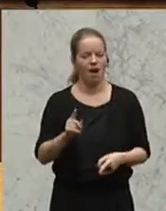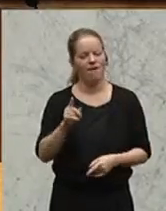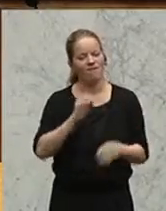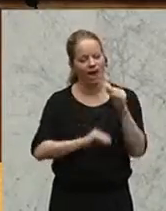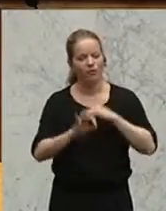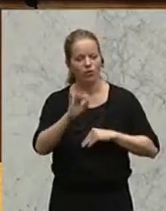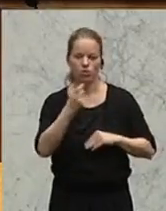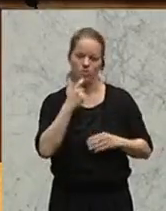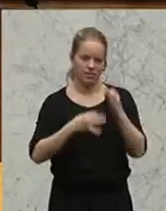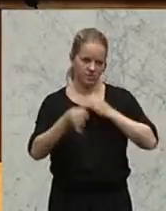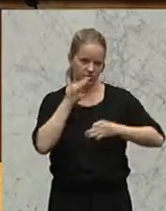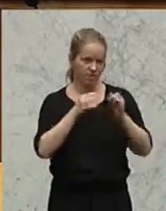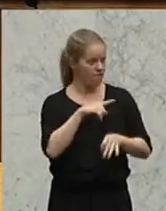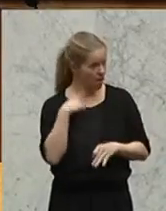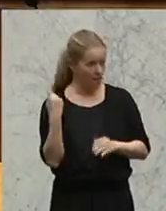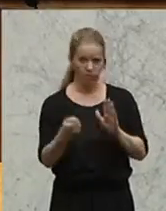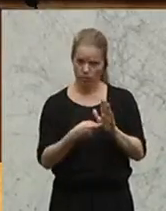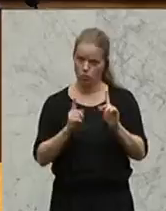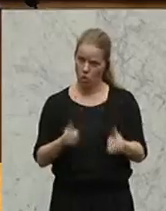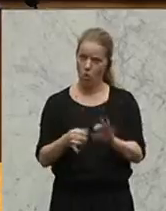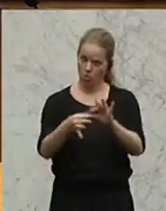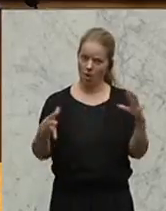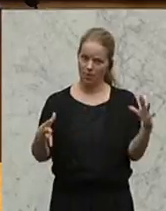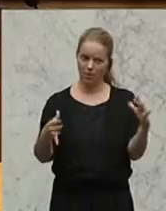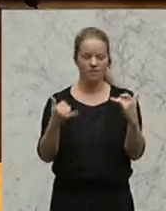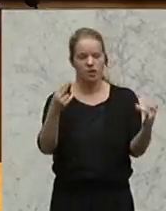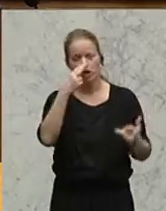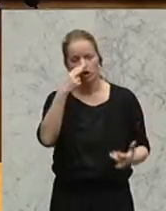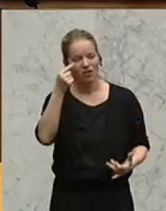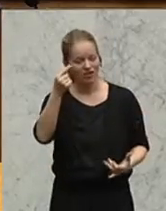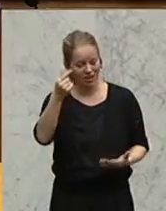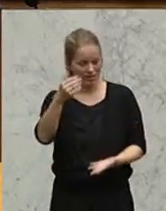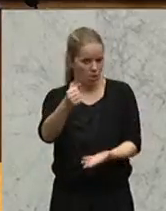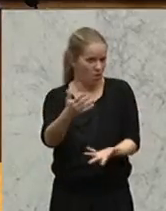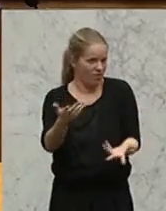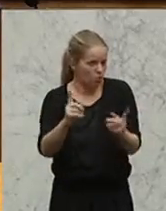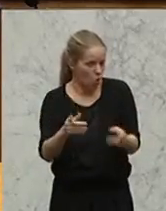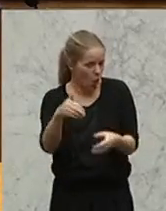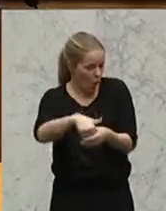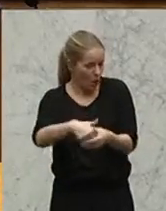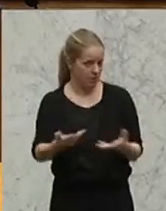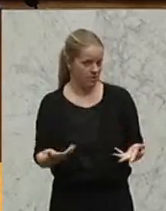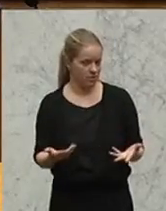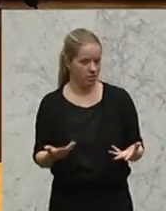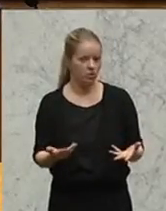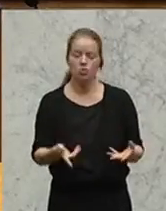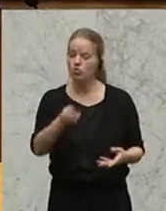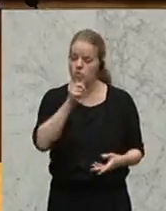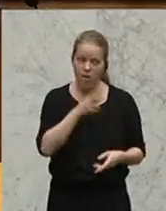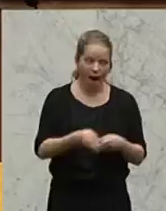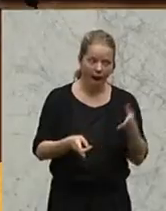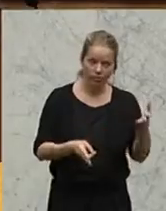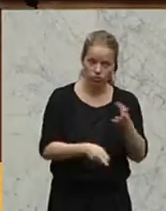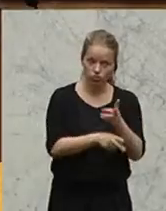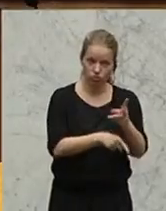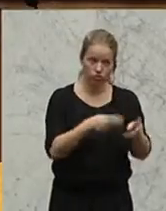an dem wir gemeinsam die Forderung haben, dass er unabhängig ist, in der Finanzierung aufgestellt sein. Soll diese Finanzierung rein seitens des Staates erfolgen